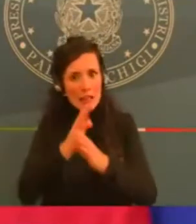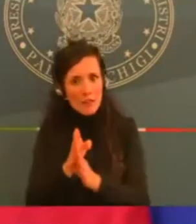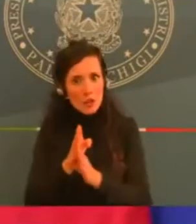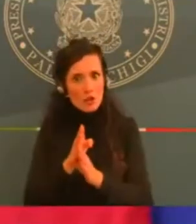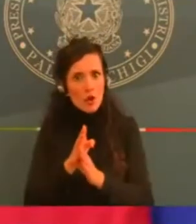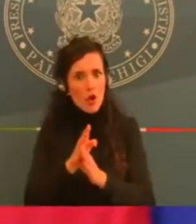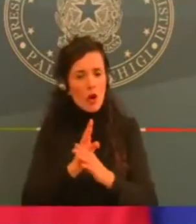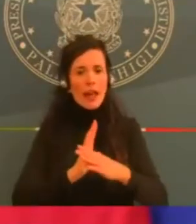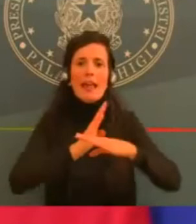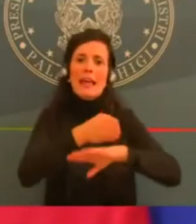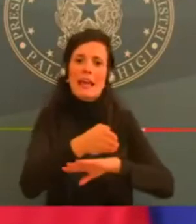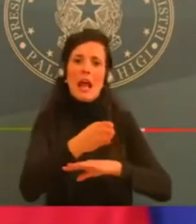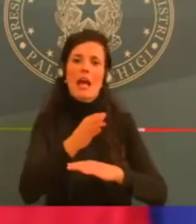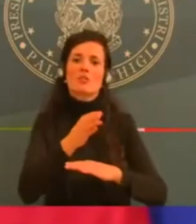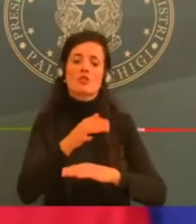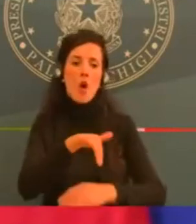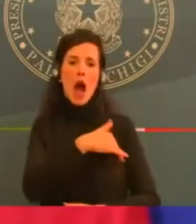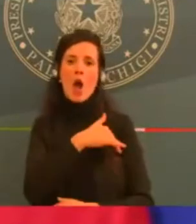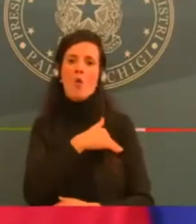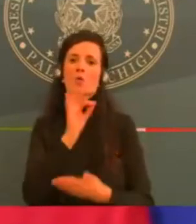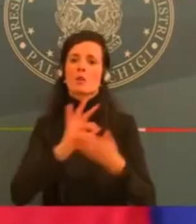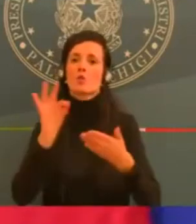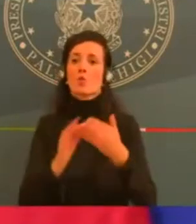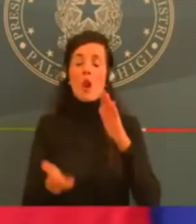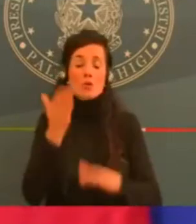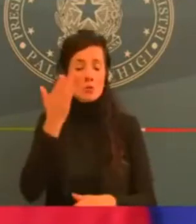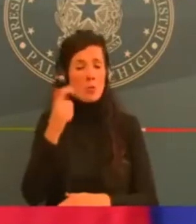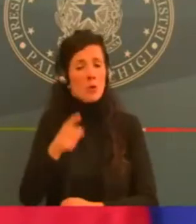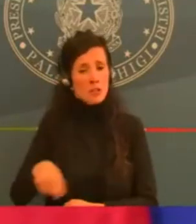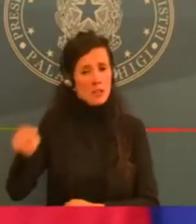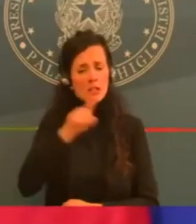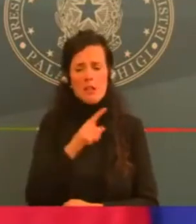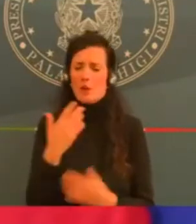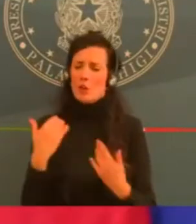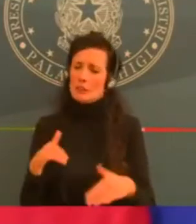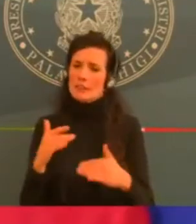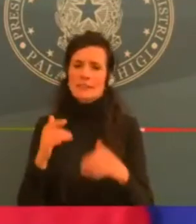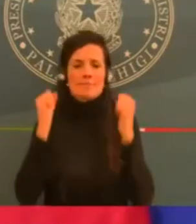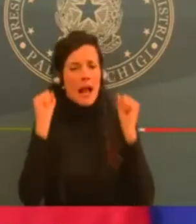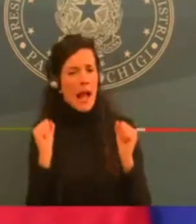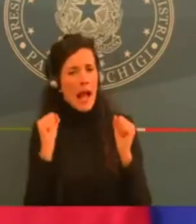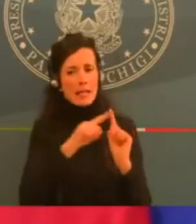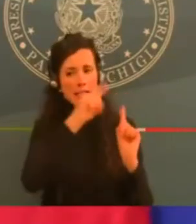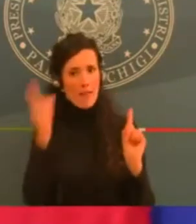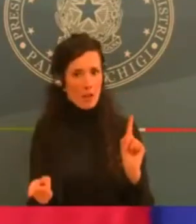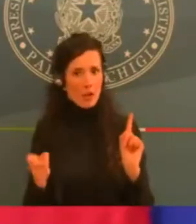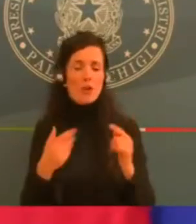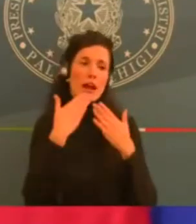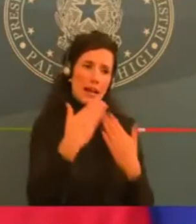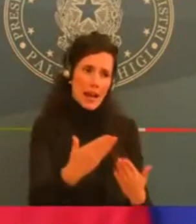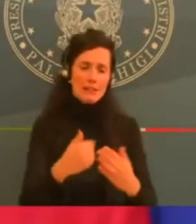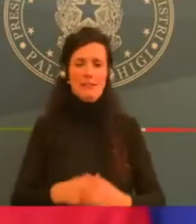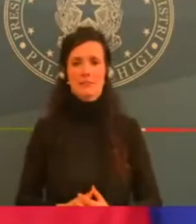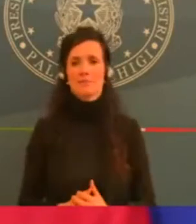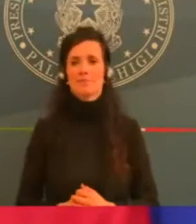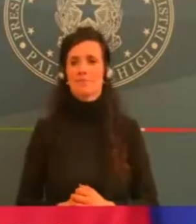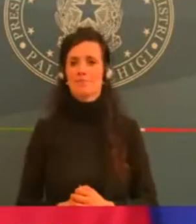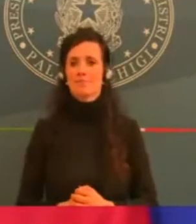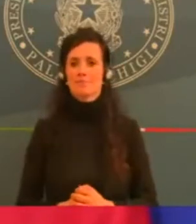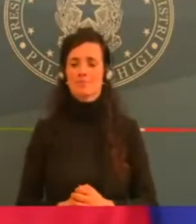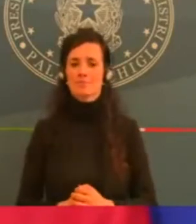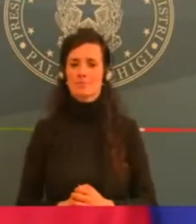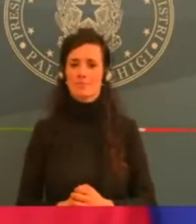Guardi, questa pandemia cosa ci sta insegnando? Ci sta tra le lezioni che ci dà